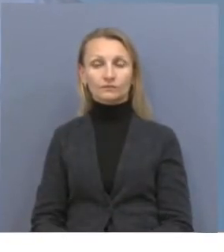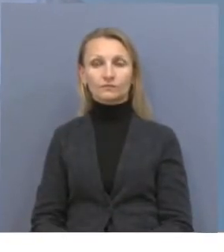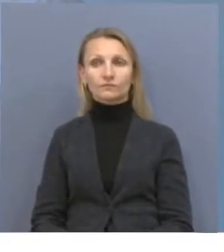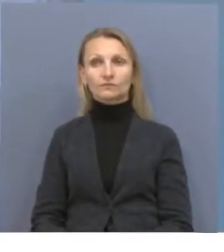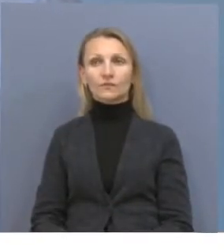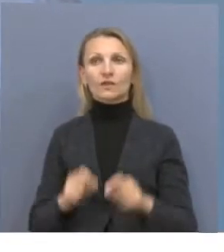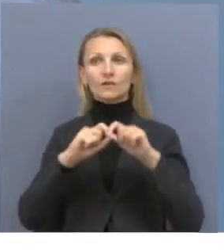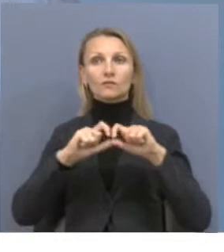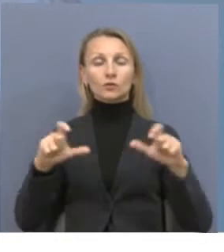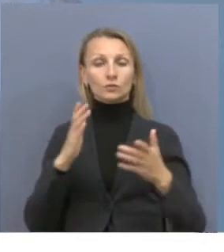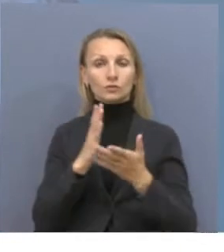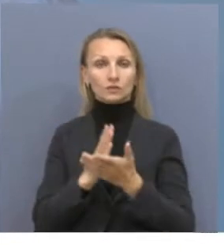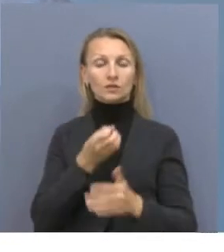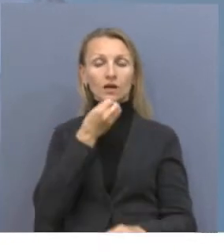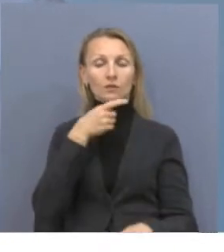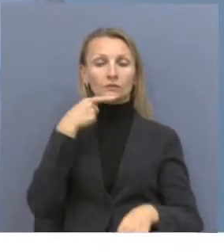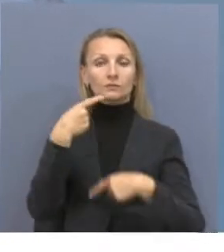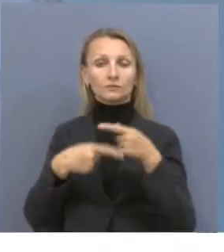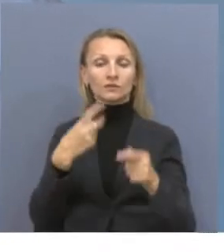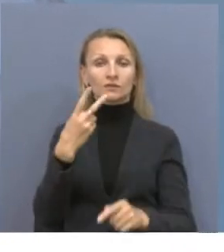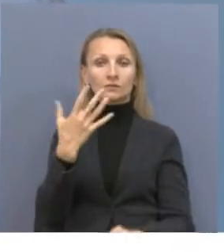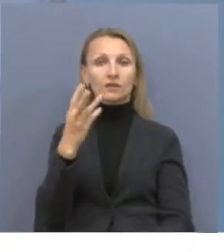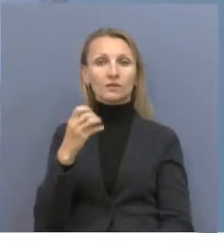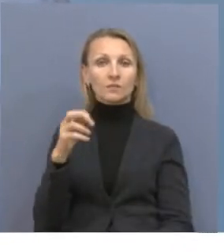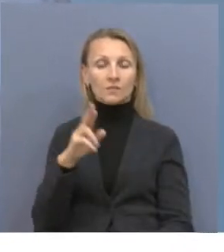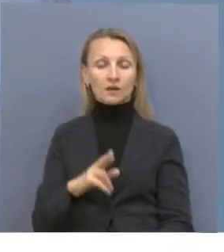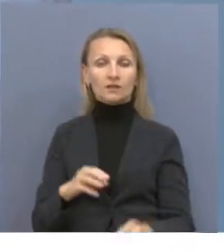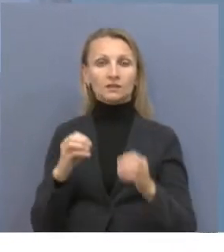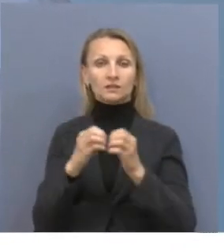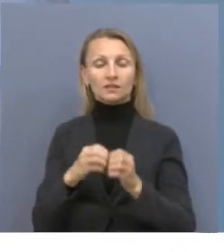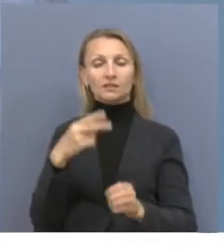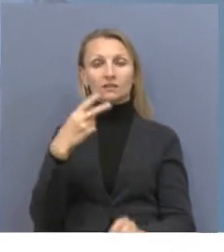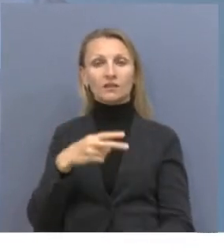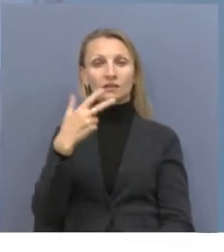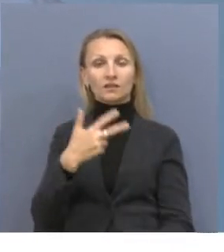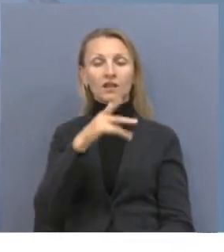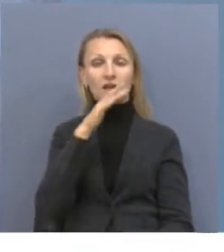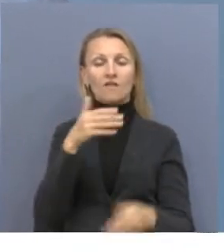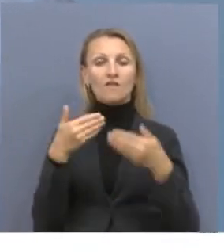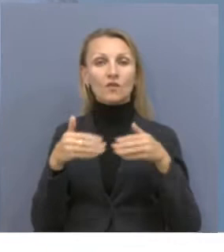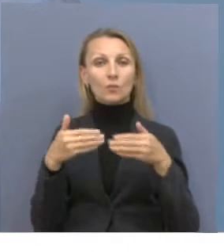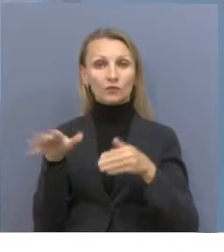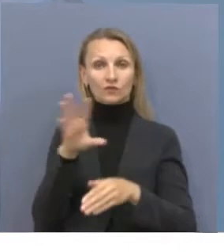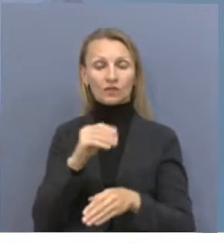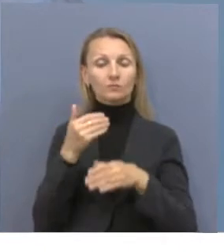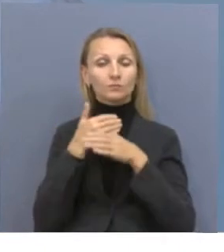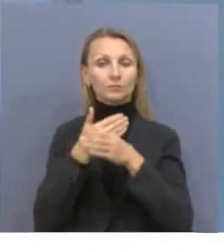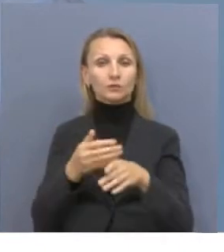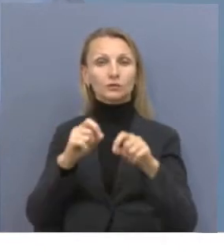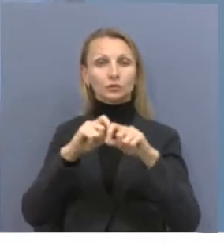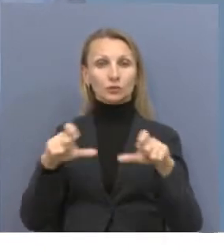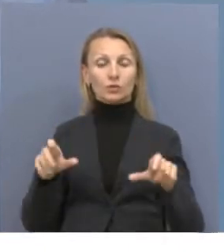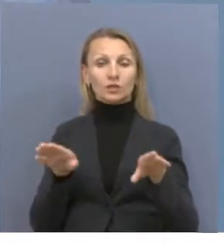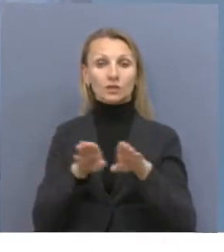В школе есть хорошая традиция. 25 мая на 10, 20 и 30-летие выпускники организуют помощь школе. Так удалось